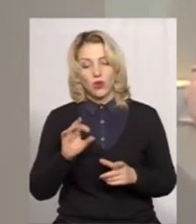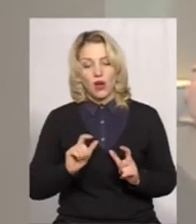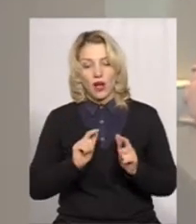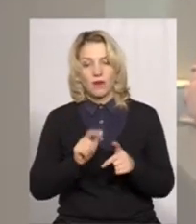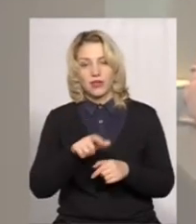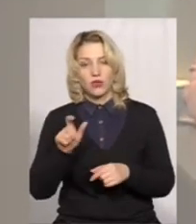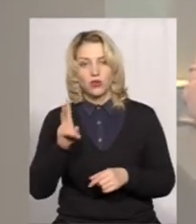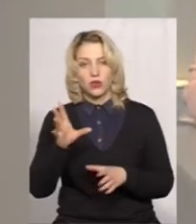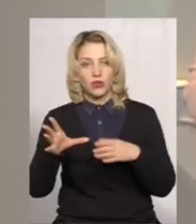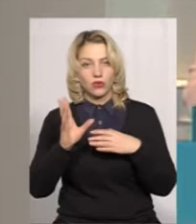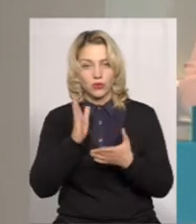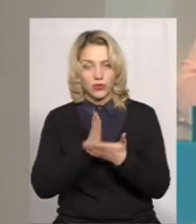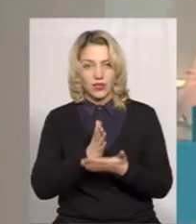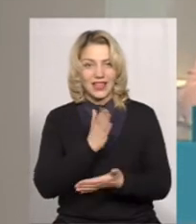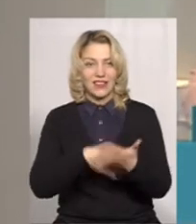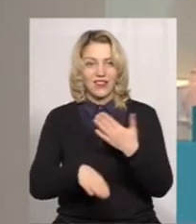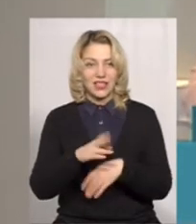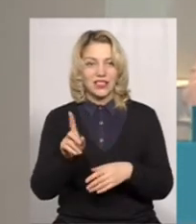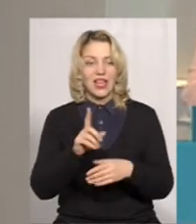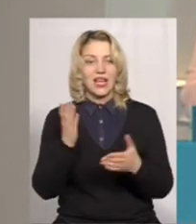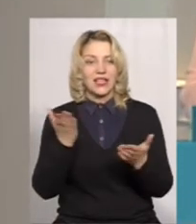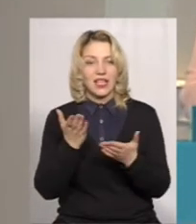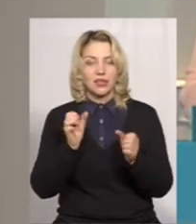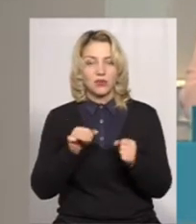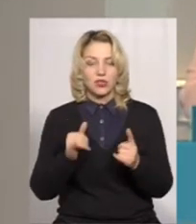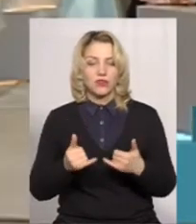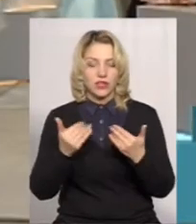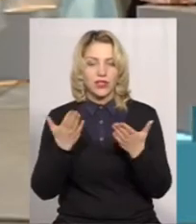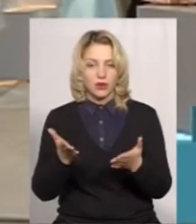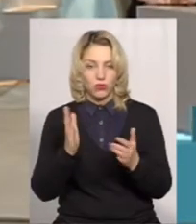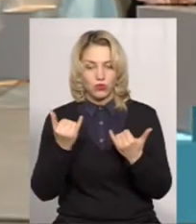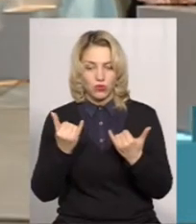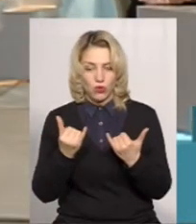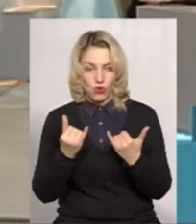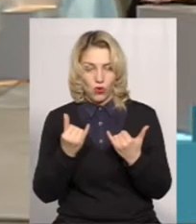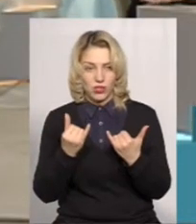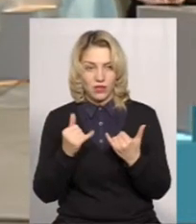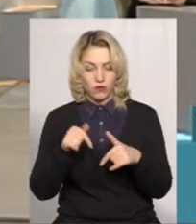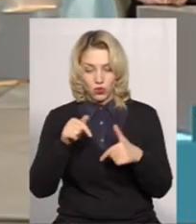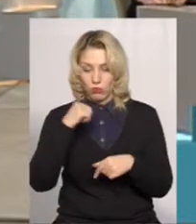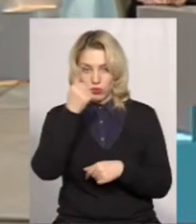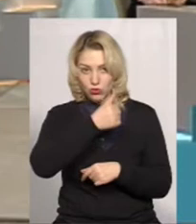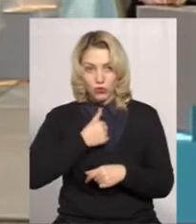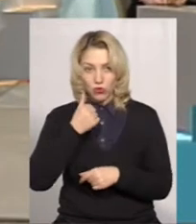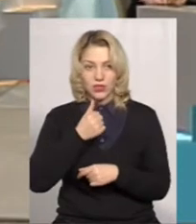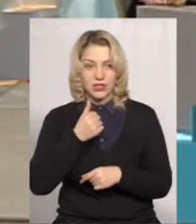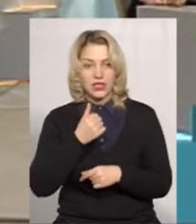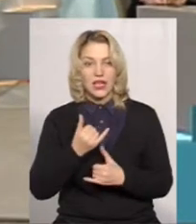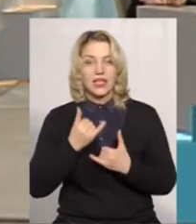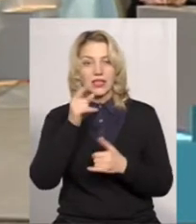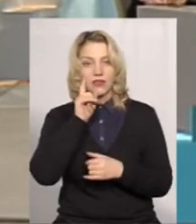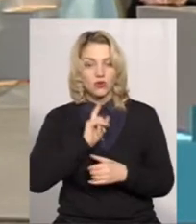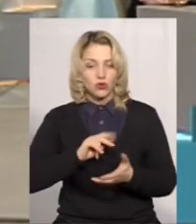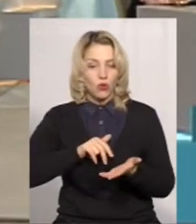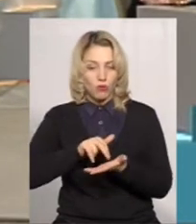з інвалідністю. Які можливості для них будуть сьогодні, цього року, для зручного